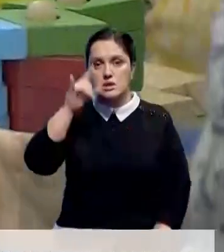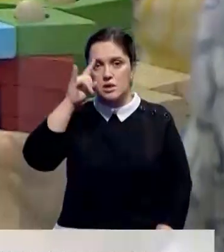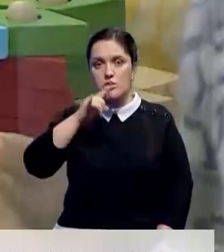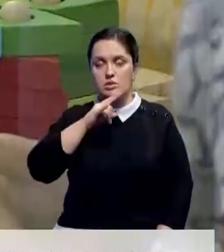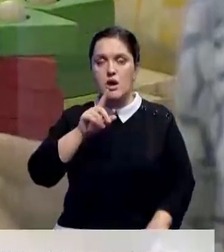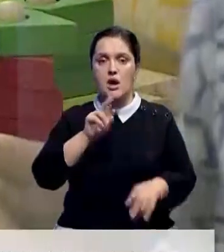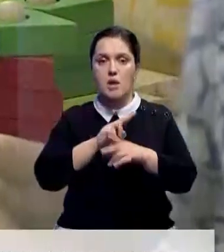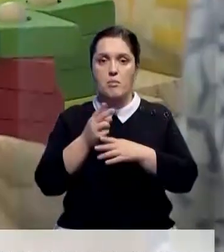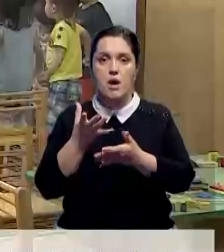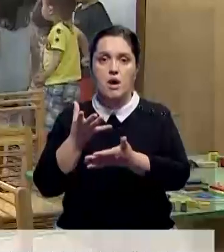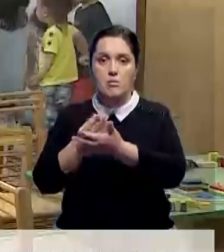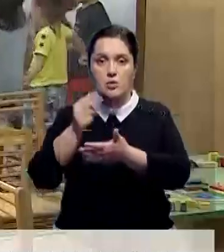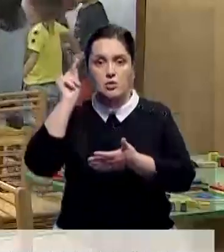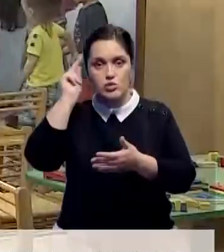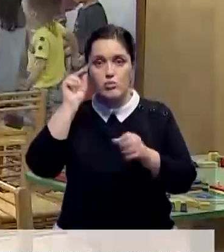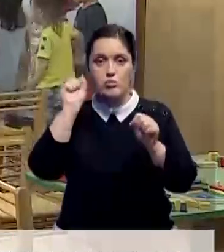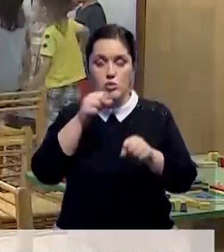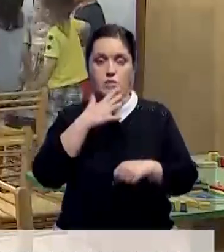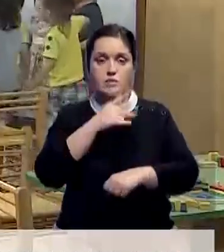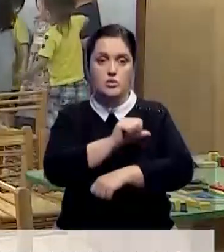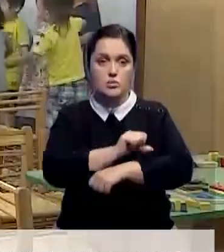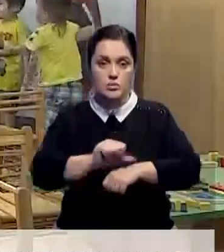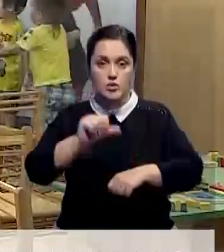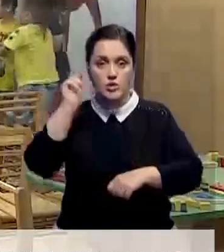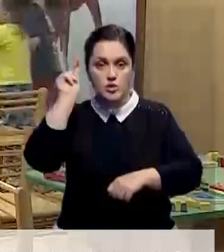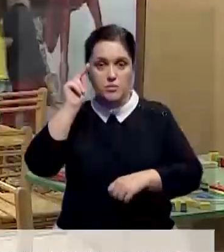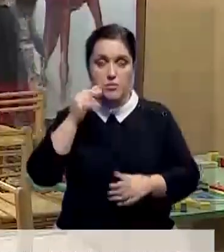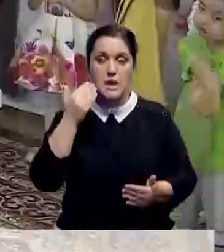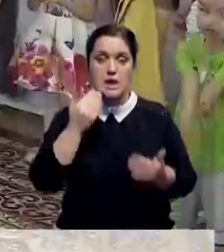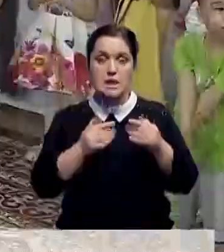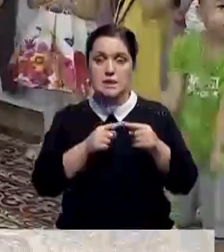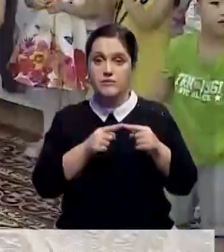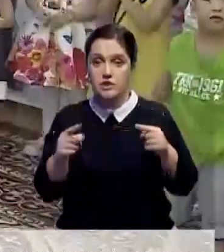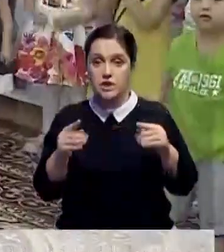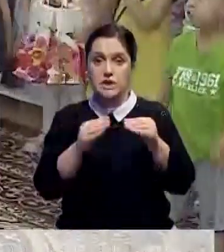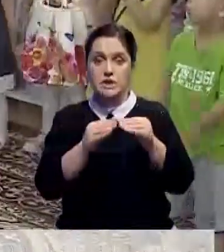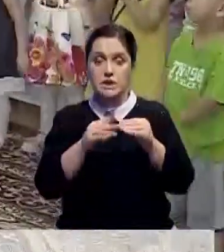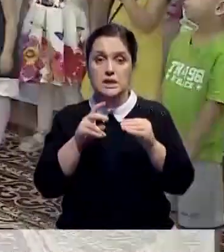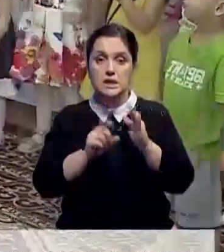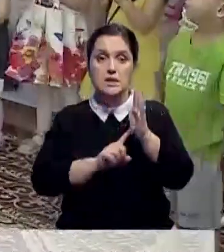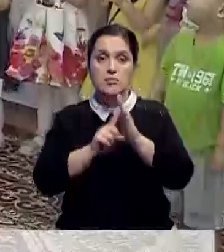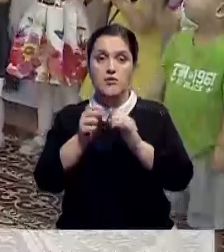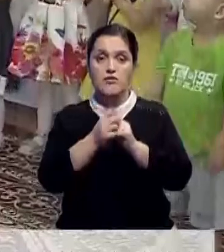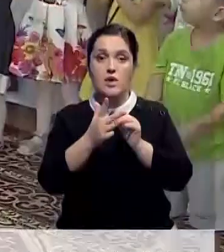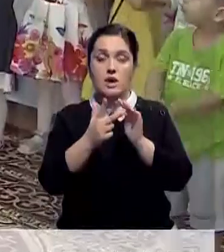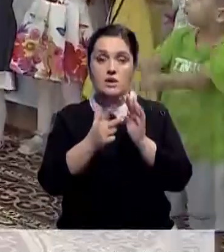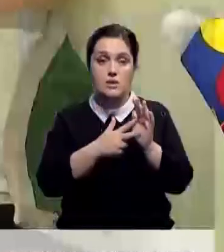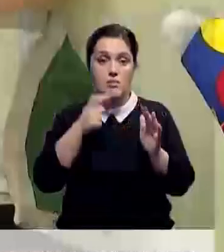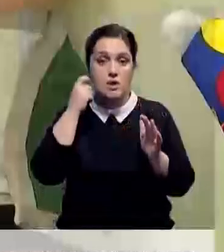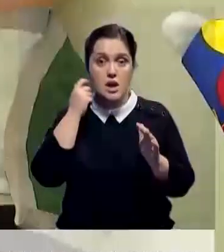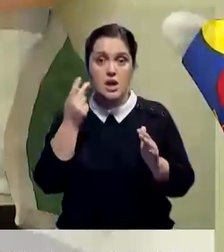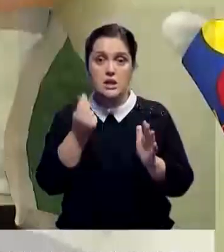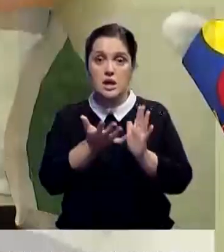на территории Казахстана. А вот оплатить учебу можно и в зарубежном учебном заведении. Если в течение 10 лет с момента наступления